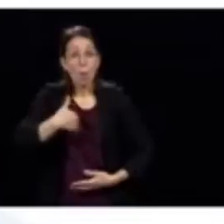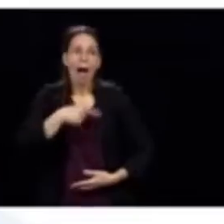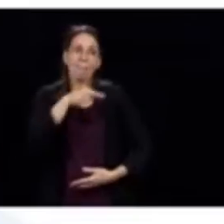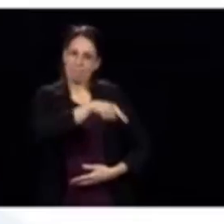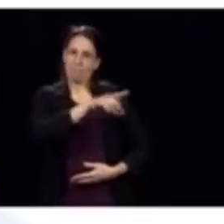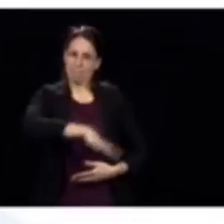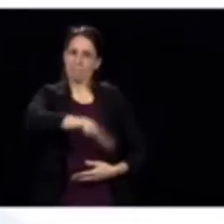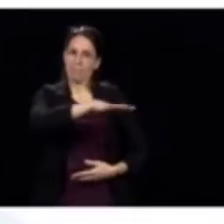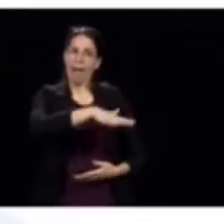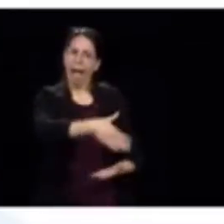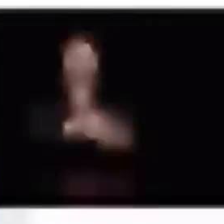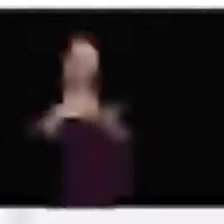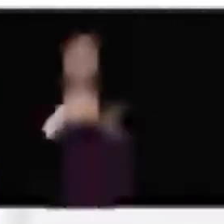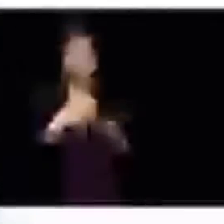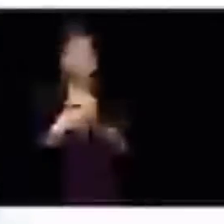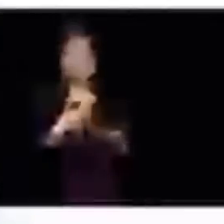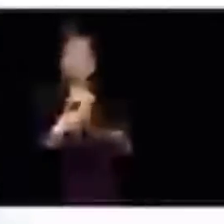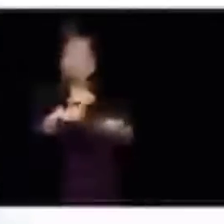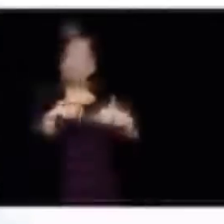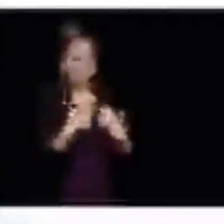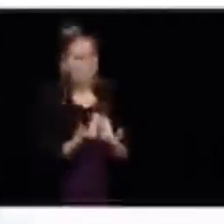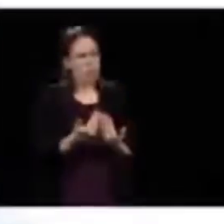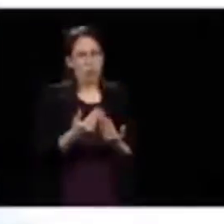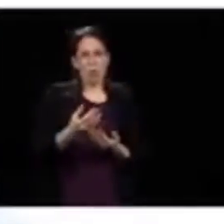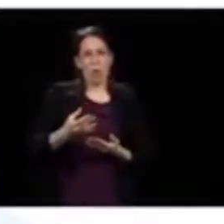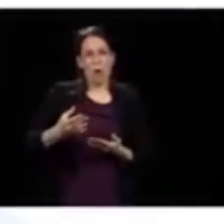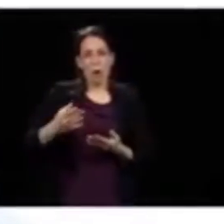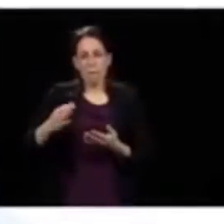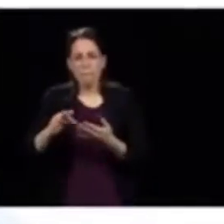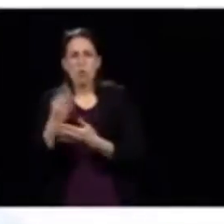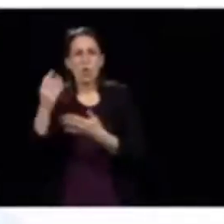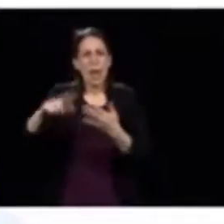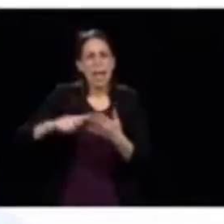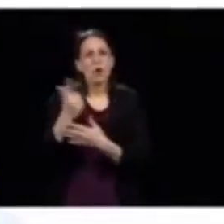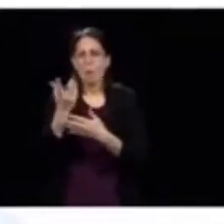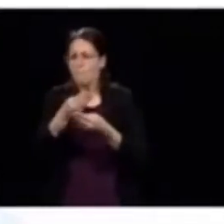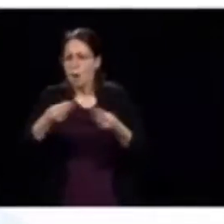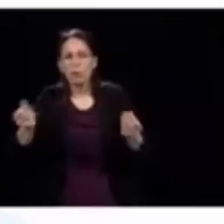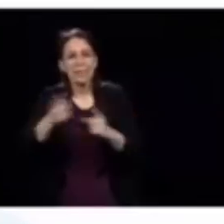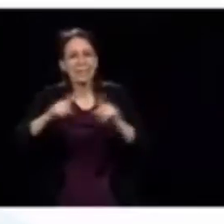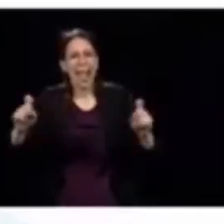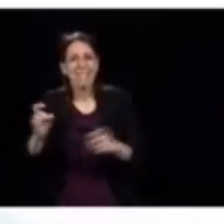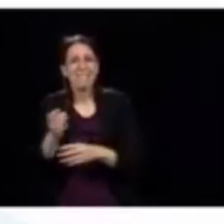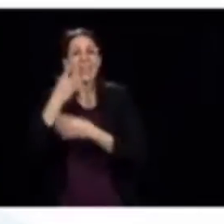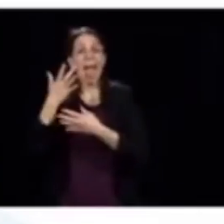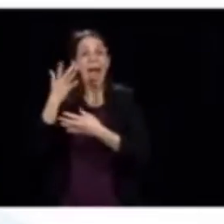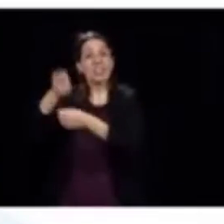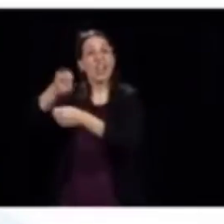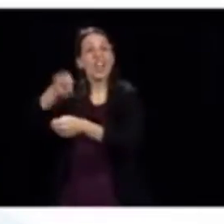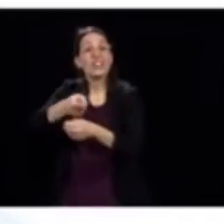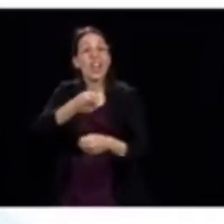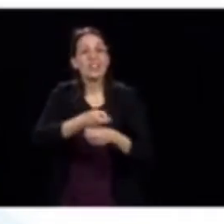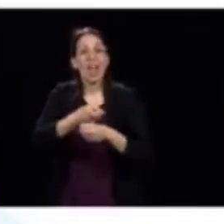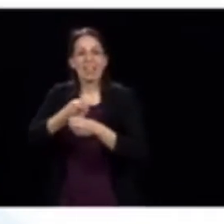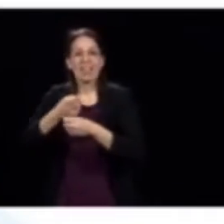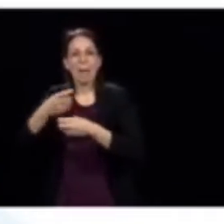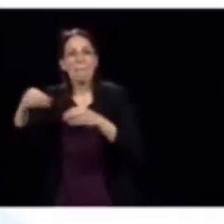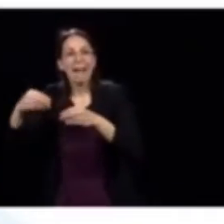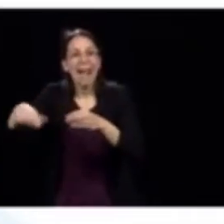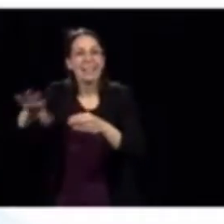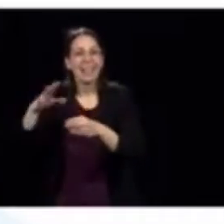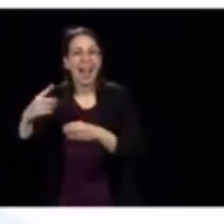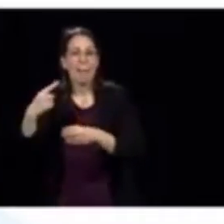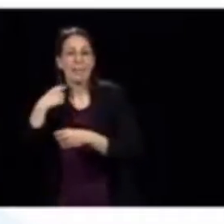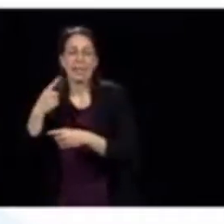producteurs agricoles qu'on a des produits frais, des produits locaux dans nos épiceries. Donc, c'est mon remerciement